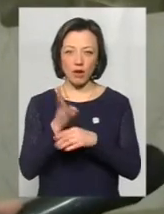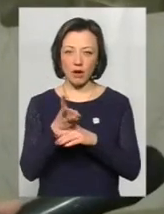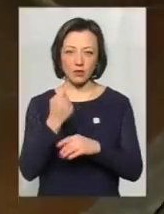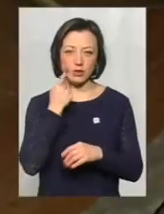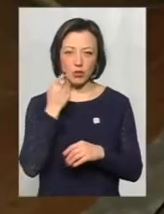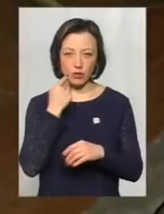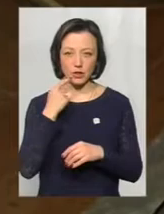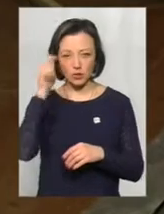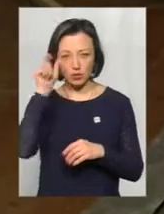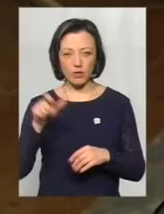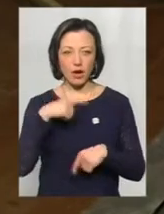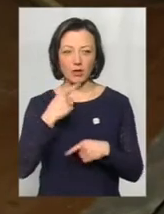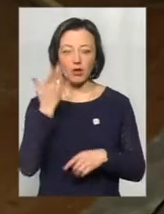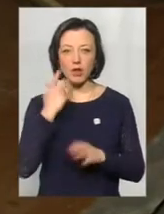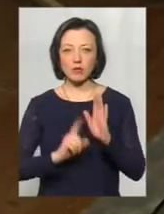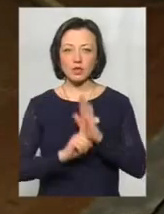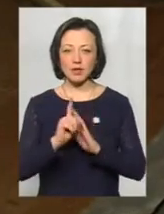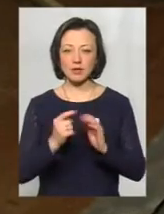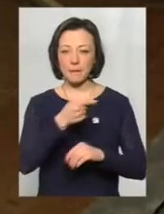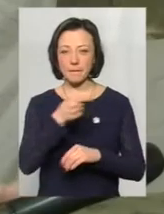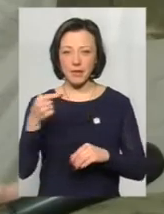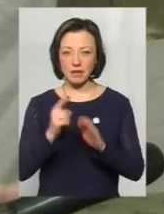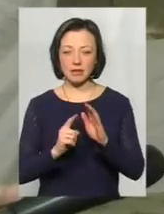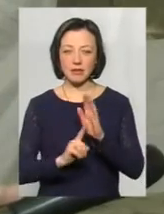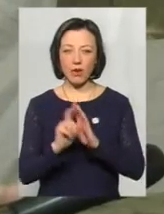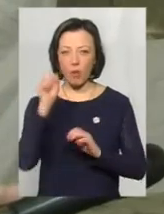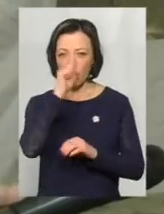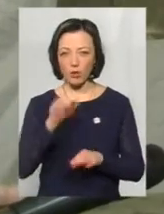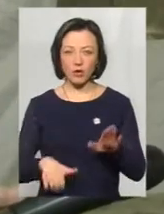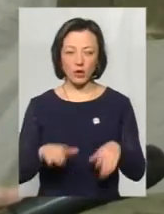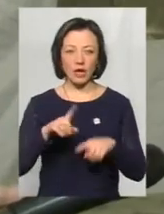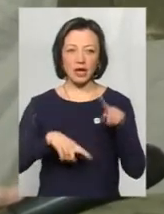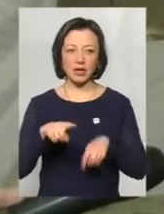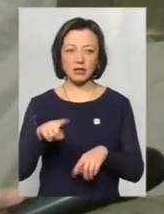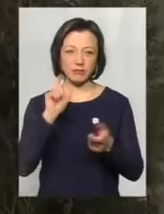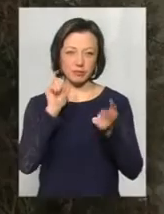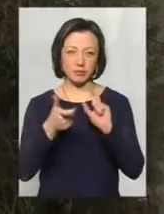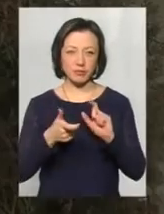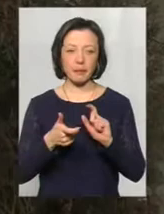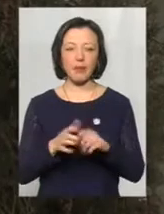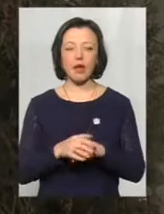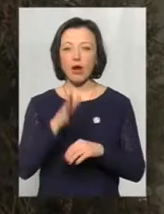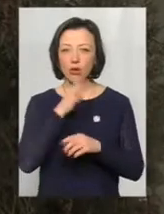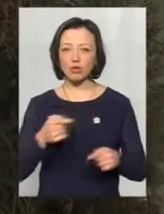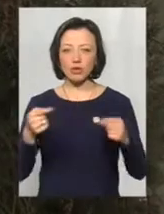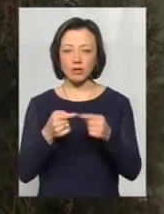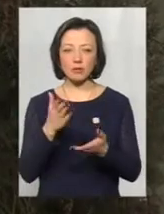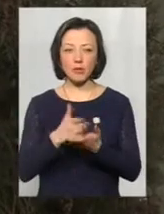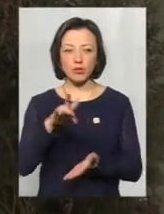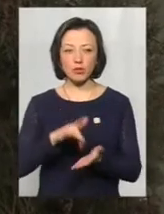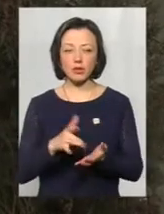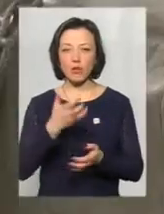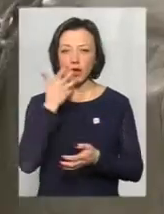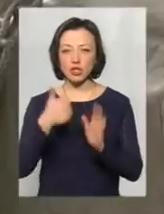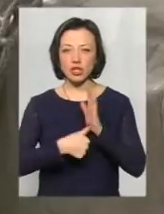соромиться. Чоловік каже, коли почалося зниження температури, обморозив ноги. Рідні від нього відвернулися. Одночасно перебувати в пункті обігріву